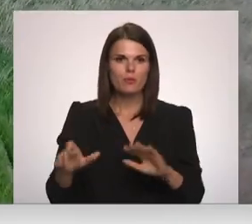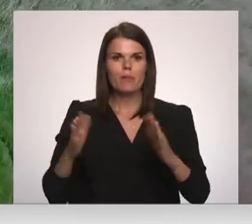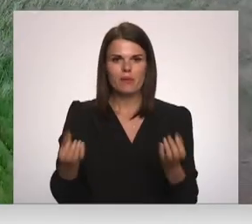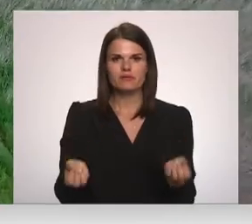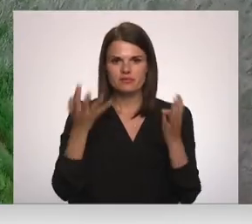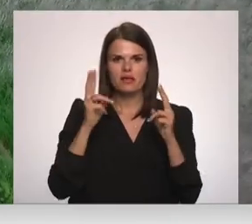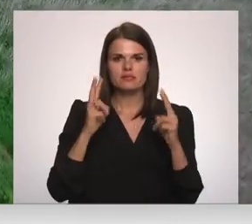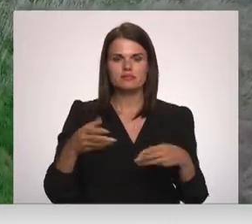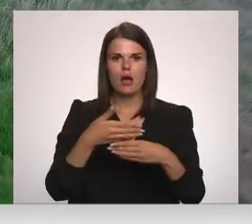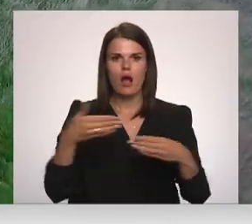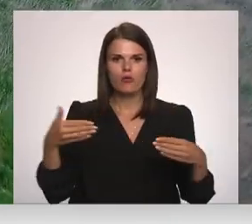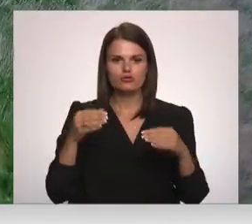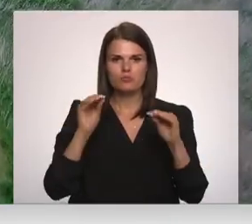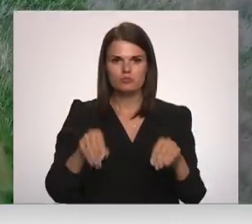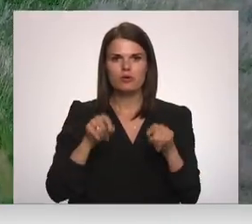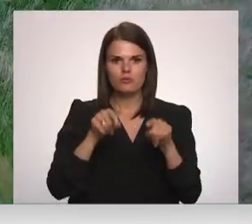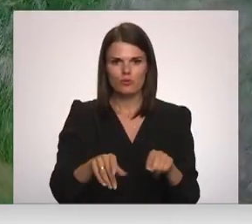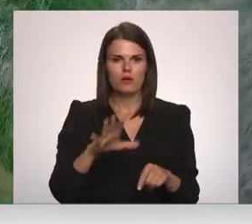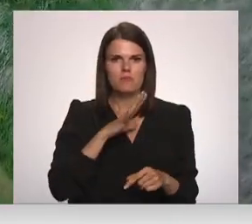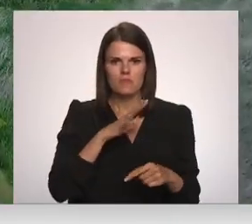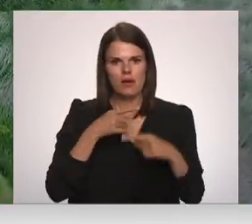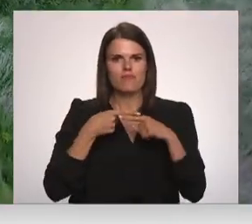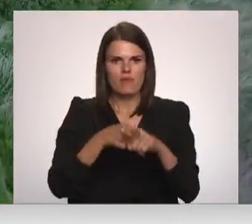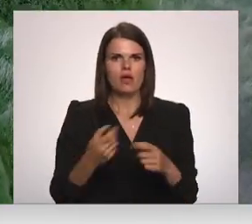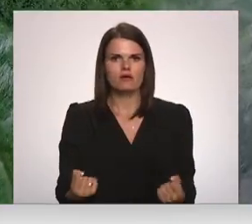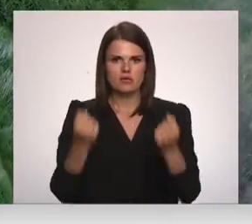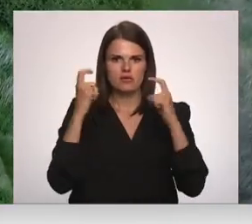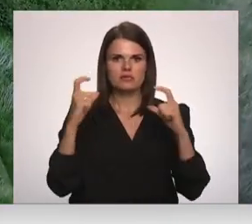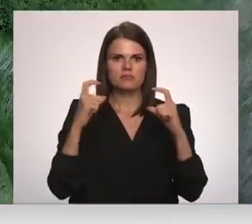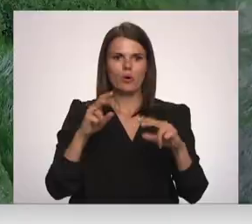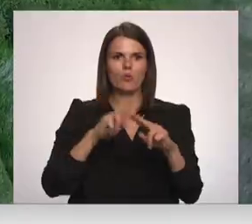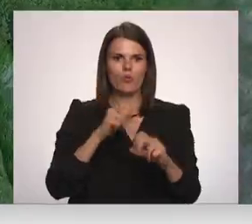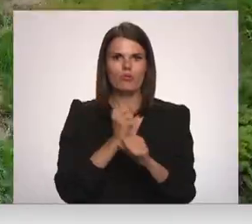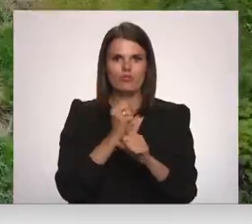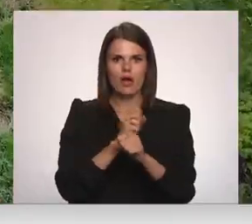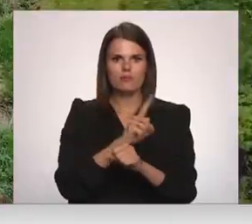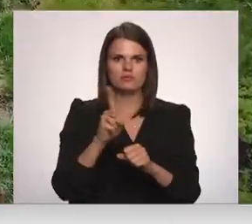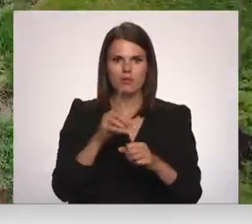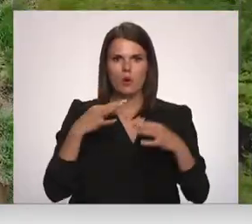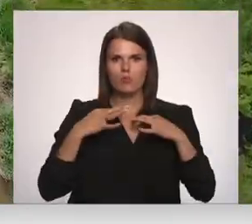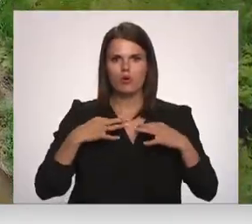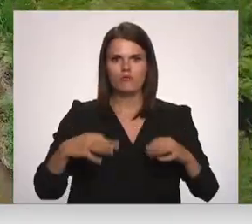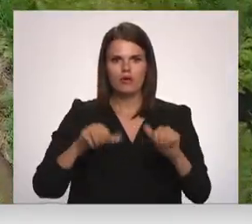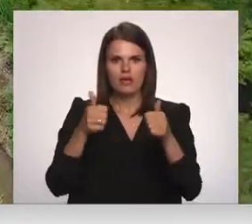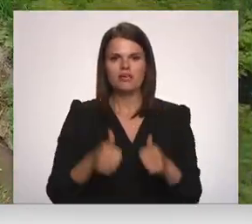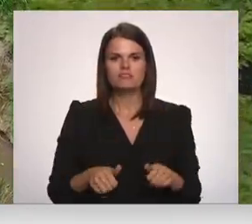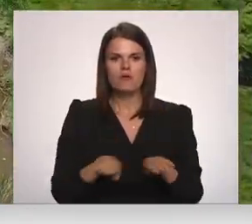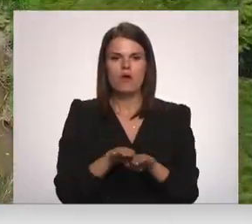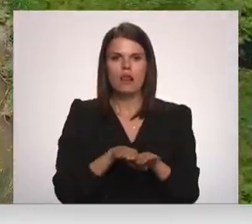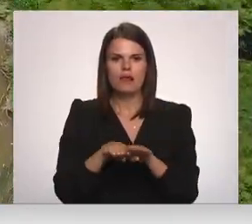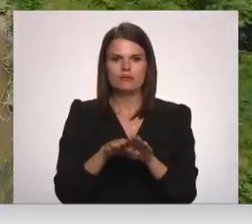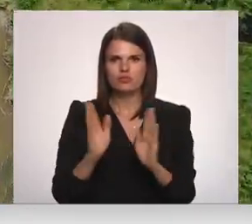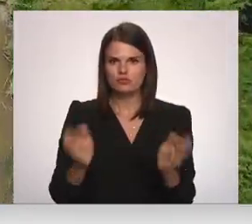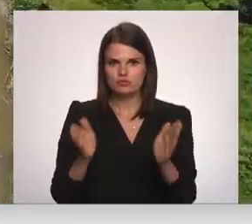skaidrs, ka aizsprost veidošanā ir bijusi iesaistīta smagā tehnika un darbs veikts profesionāli, izveidojot ko līdzīgu ceļam.